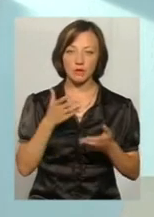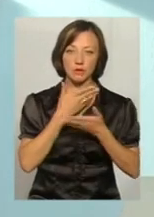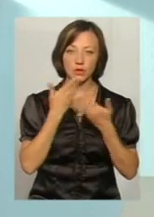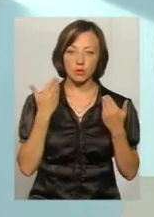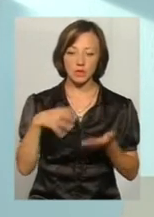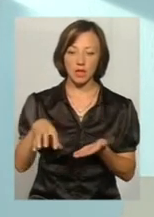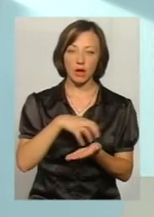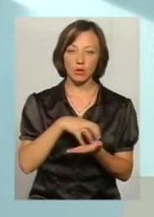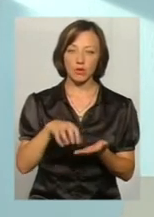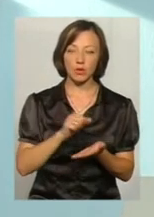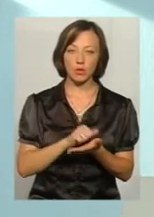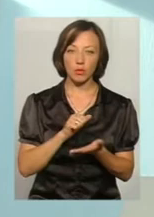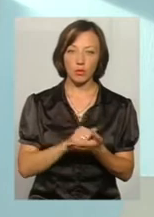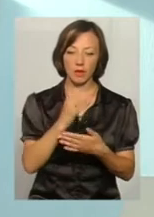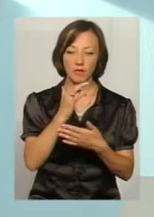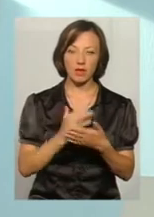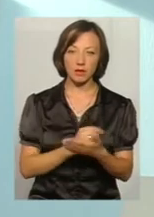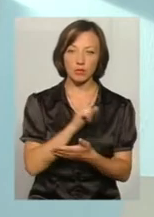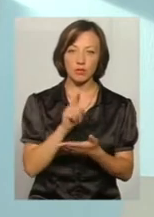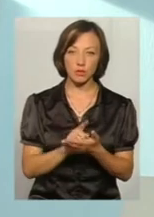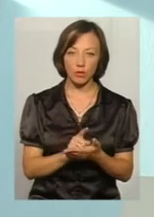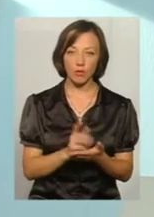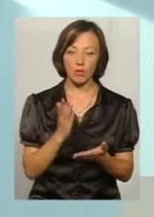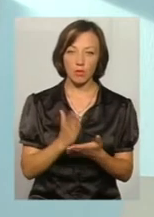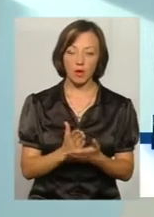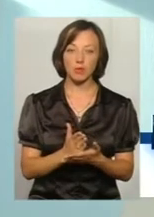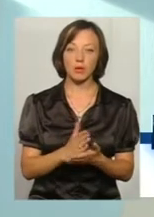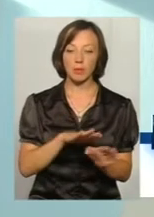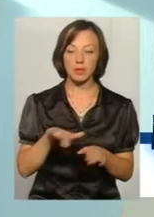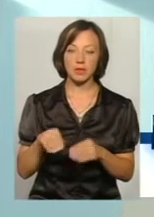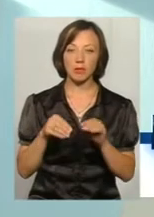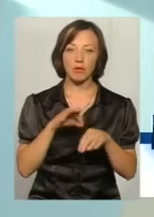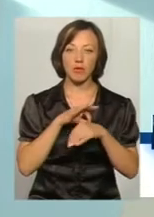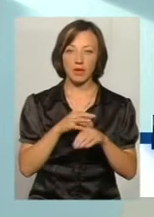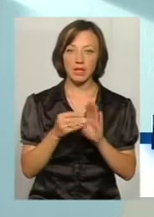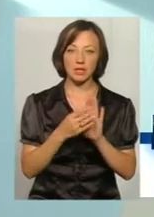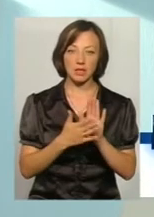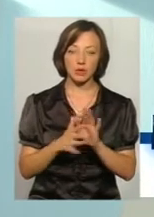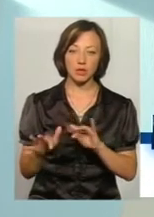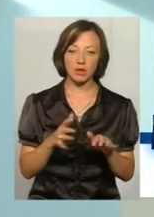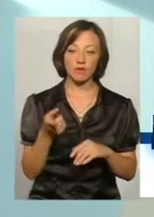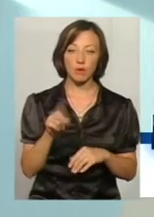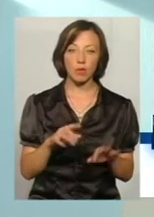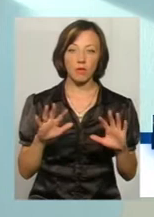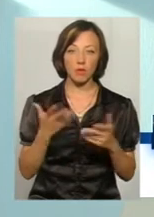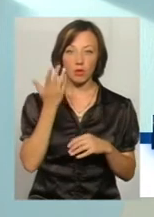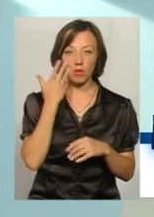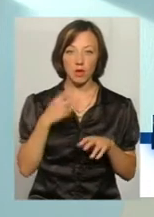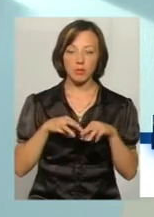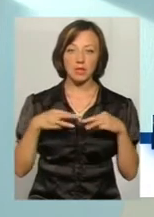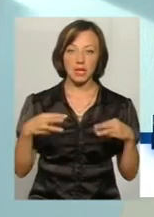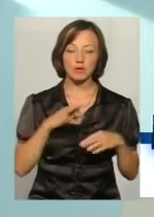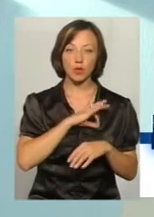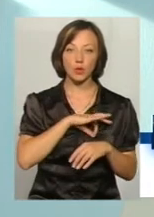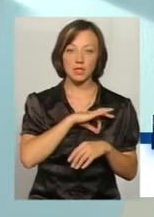сканованих документів в реєстрах, які обов'язково повинні бути після проведення реєстраційної дії. В тому випадку, коли Міністерством